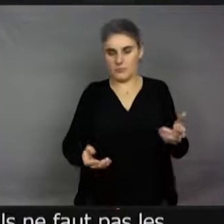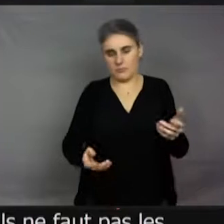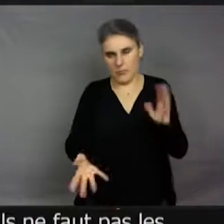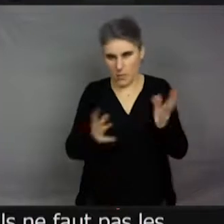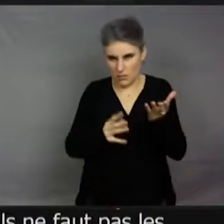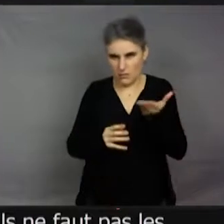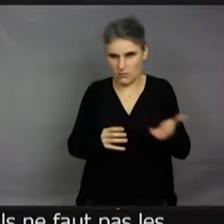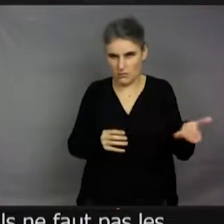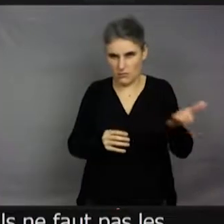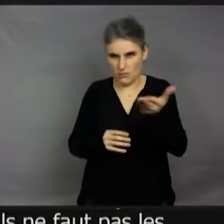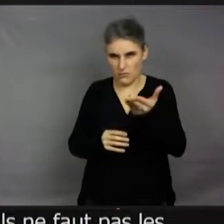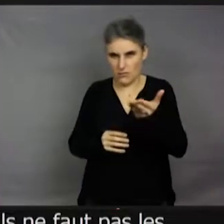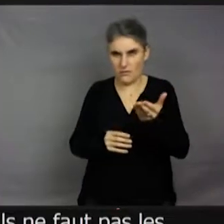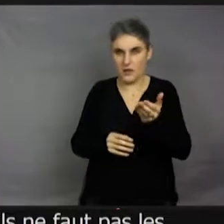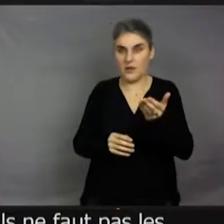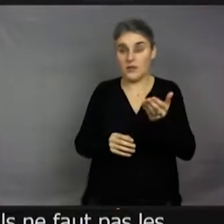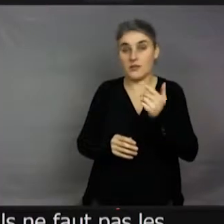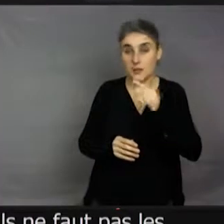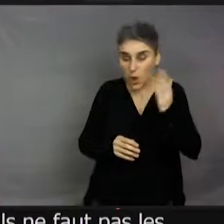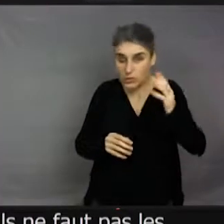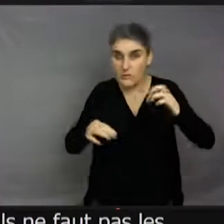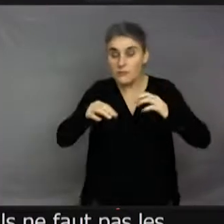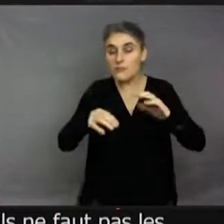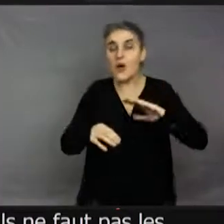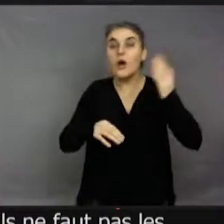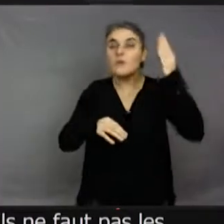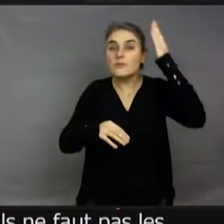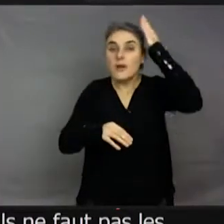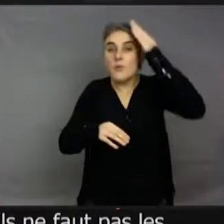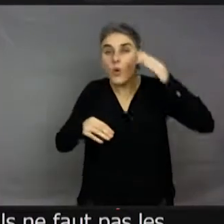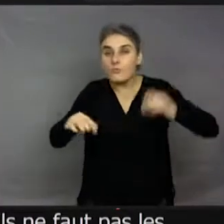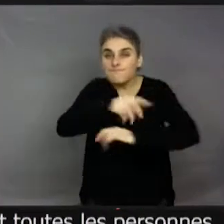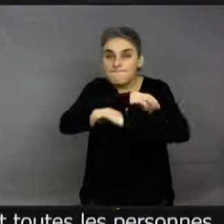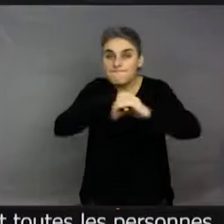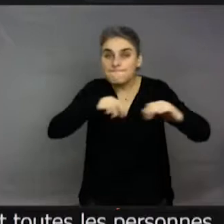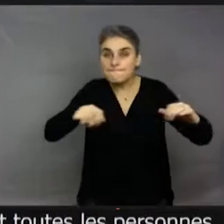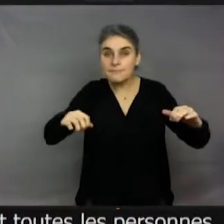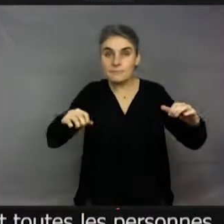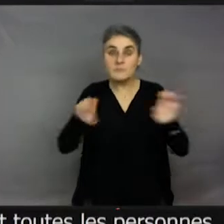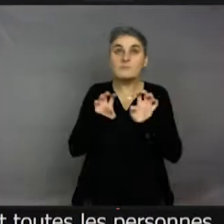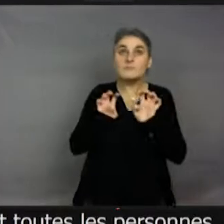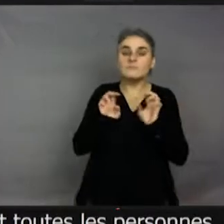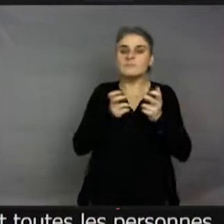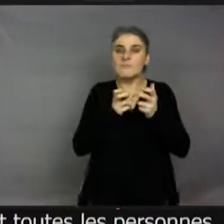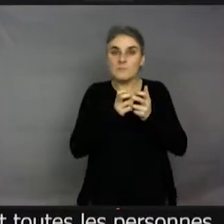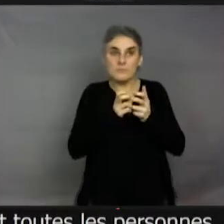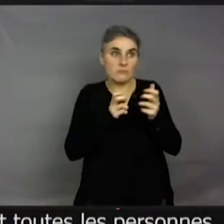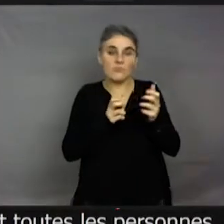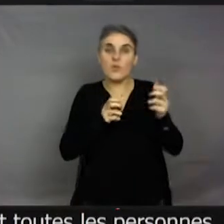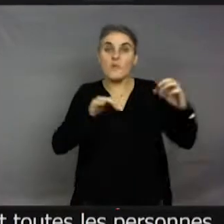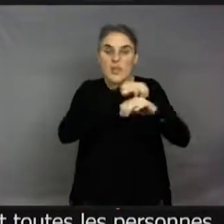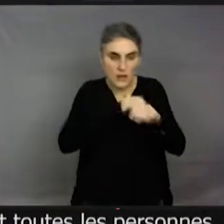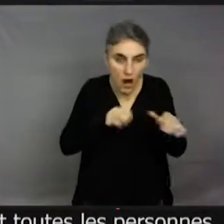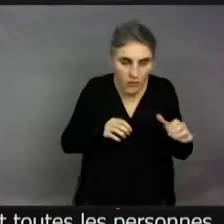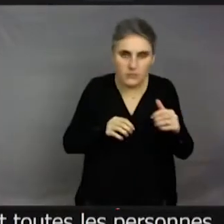je les appelle des personnes, en tout cas, ce sont des individus, mais tous les individus insectes qui voulaient, par exemple, attaquer cette fourmilière, meurent.